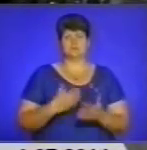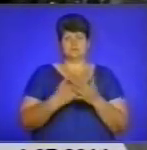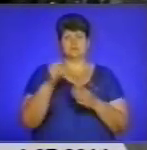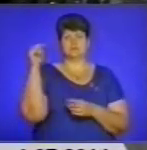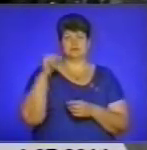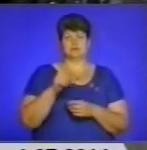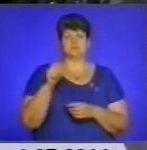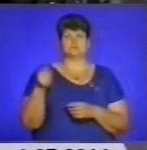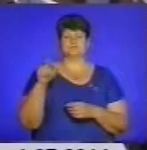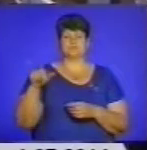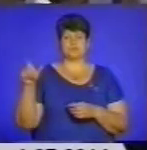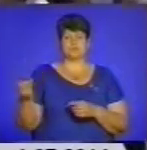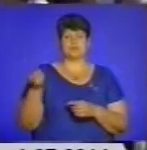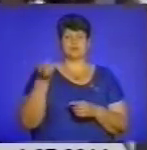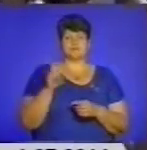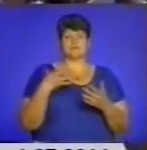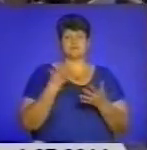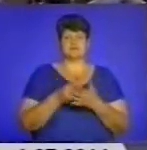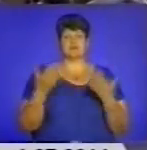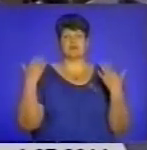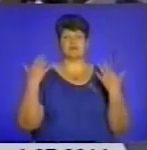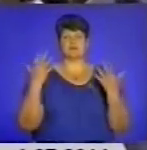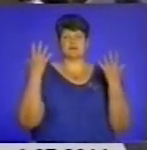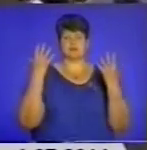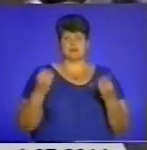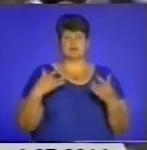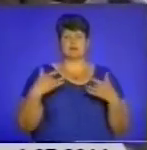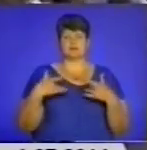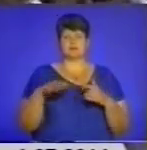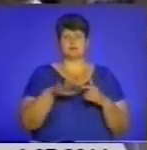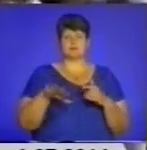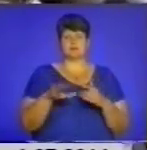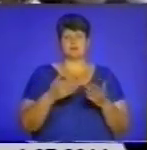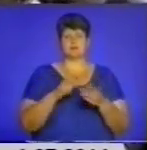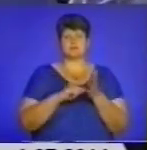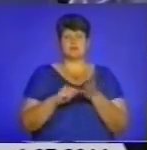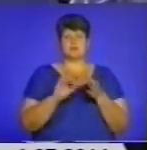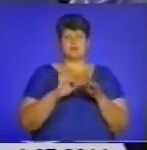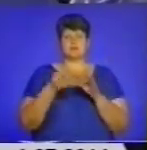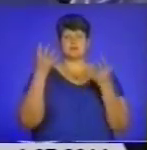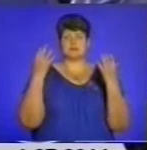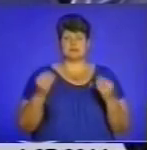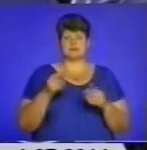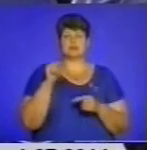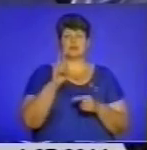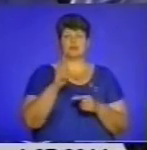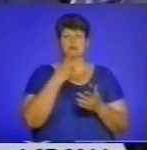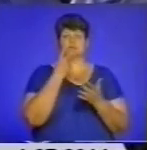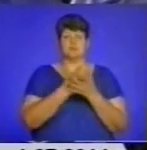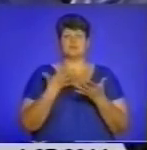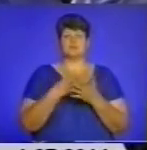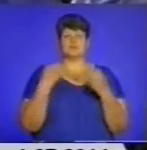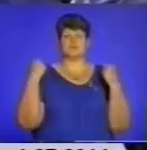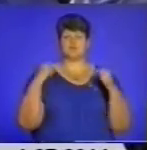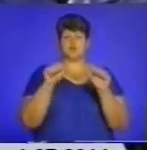тернополян від малого до великого прийшли у свій вихідний на театральний майдан, аби відзначити Міжнародний Олімпійський день. Серед тих, хто продемонстрував свою фізичну